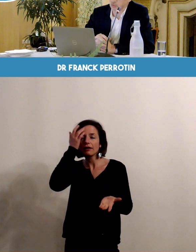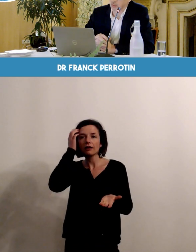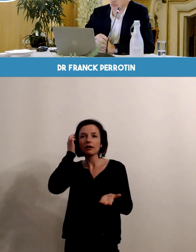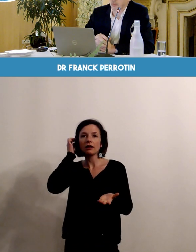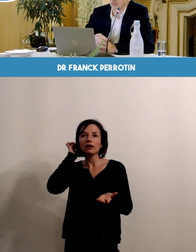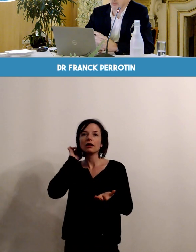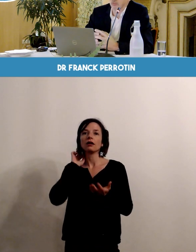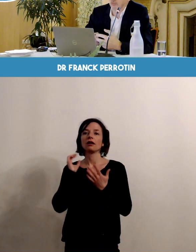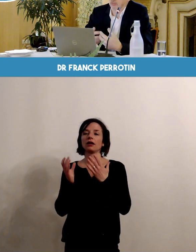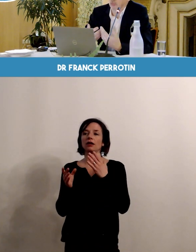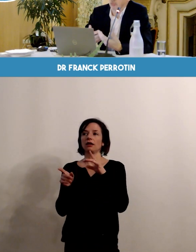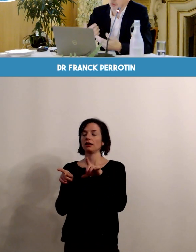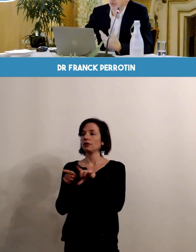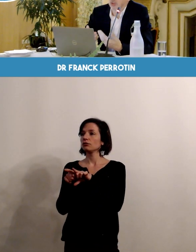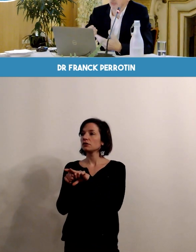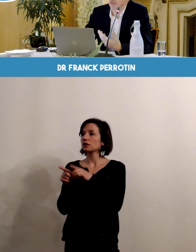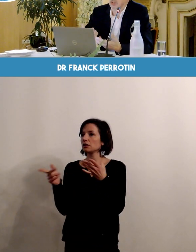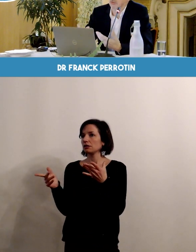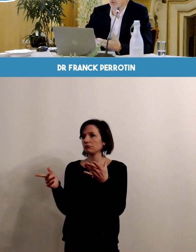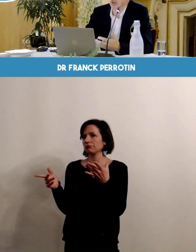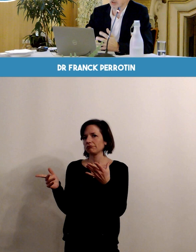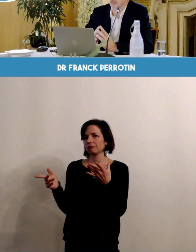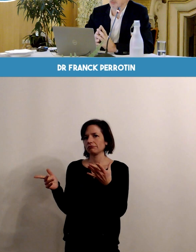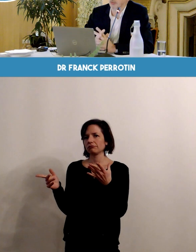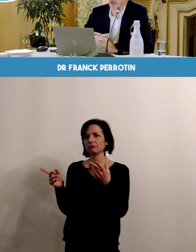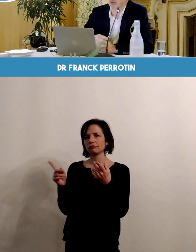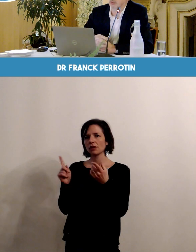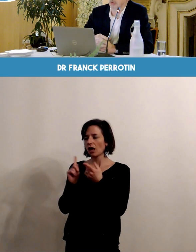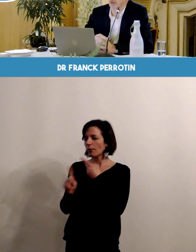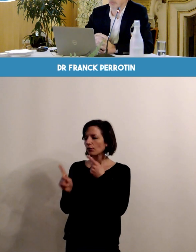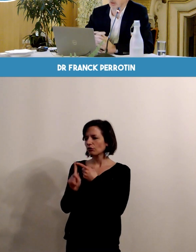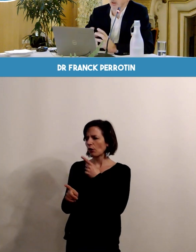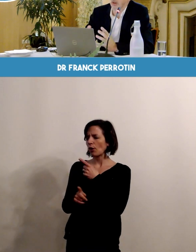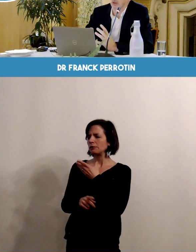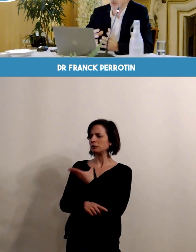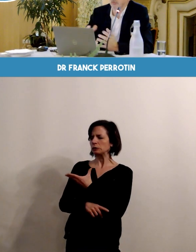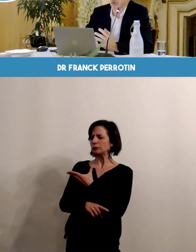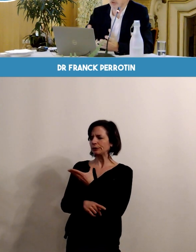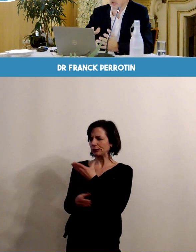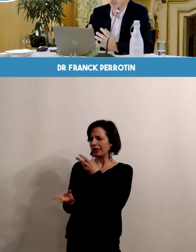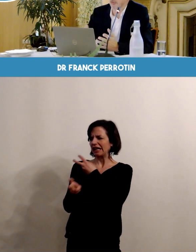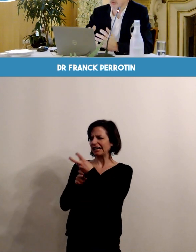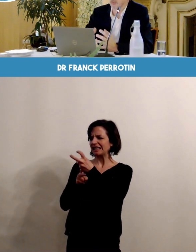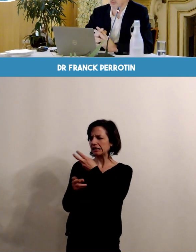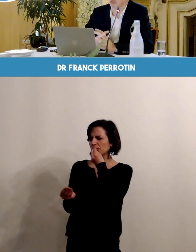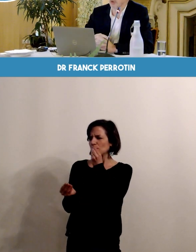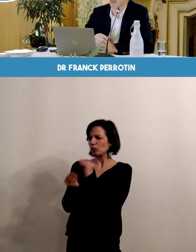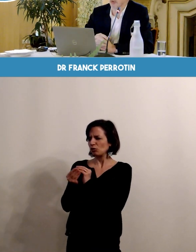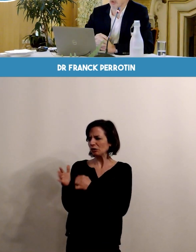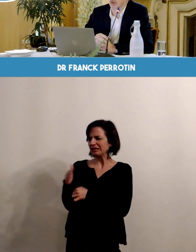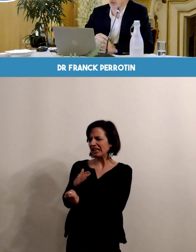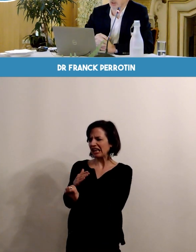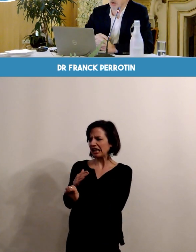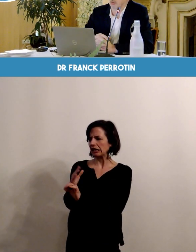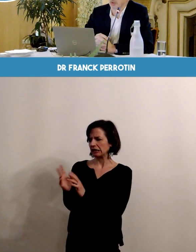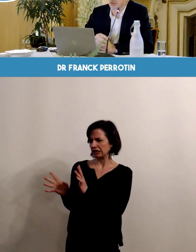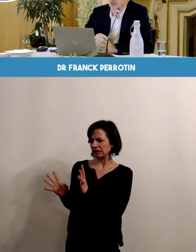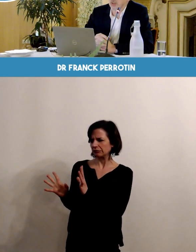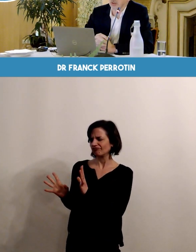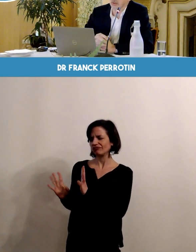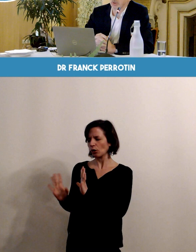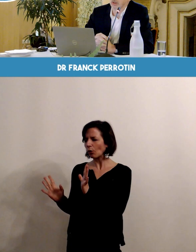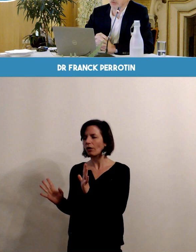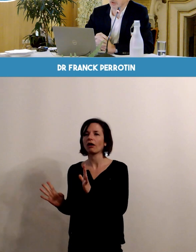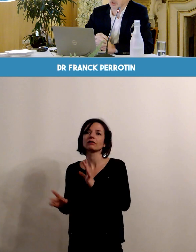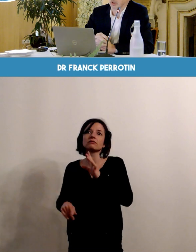et pour lesquelles on ne pense pas qu'il puisse y avoir un accouchement prématuré. Parfois, on n'arrive pas forcément complètement